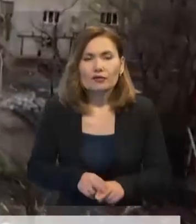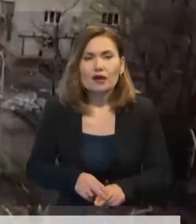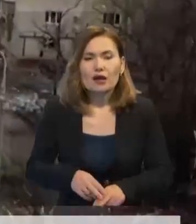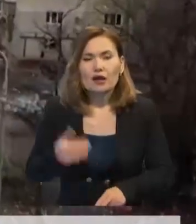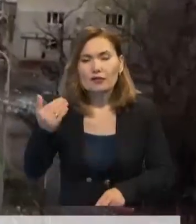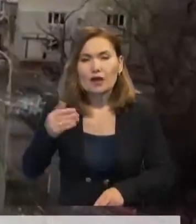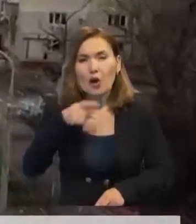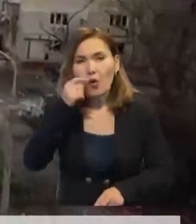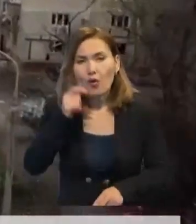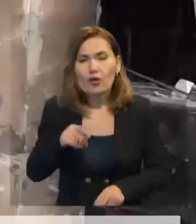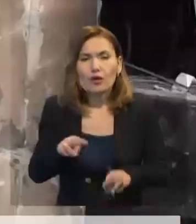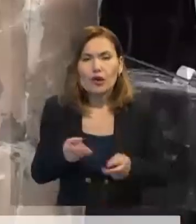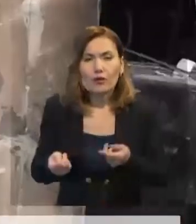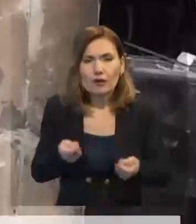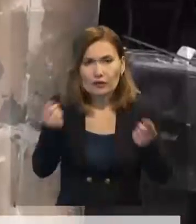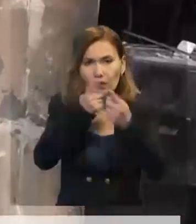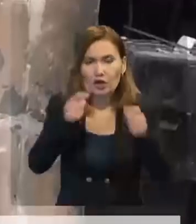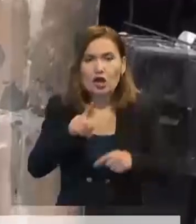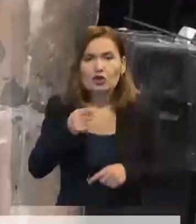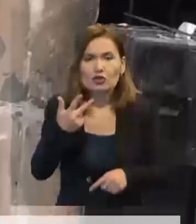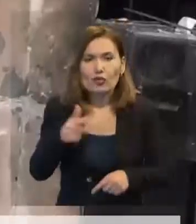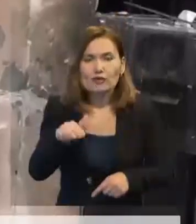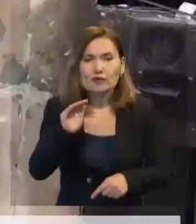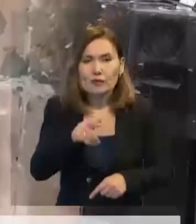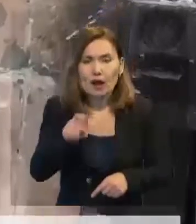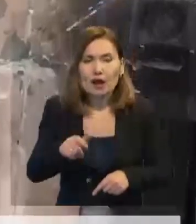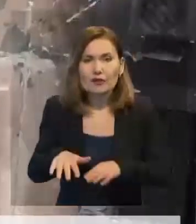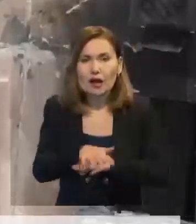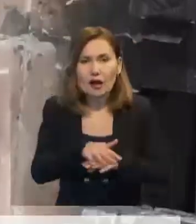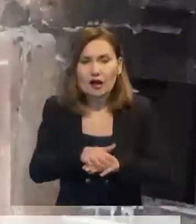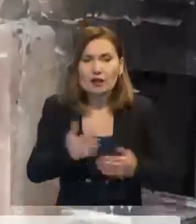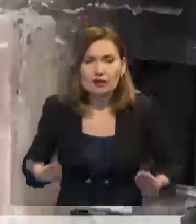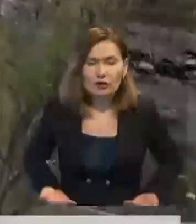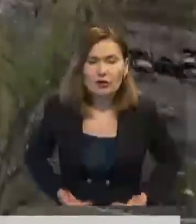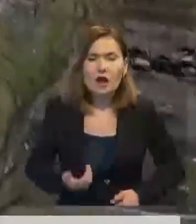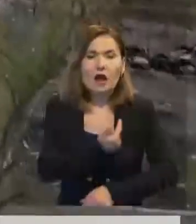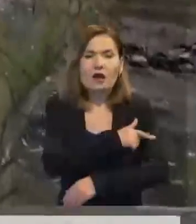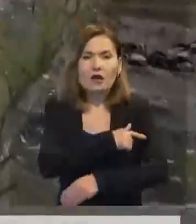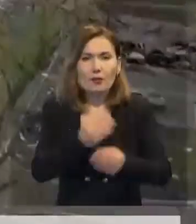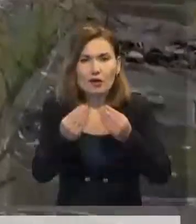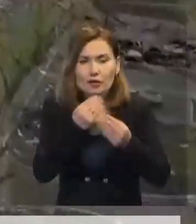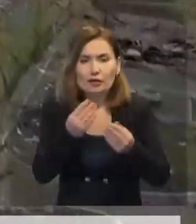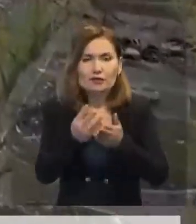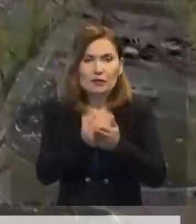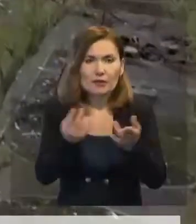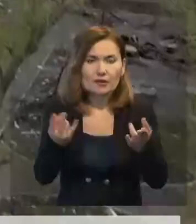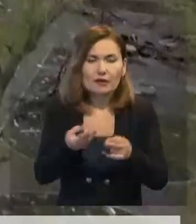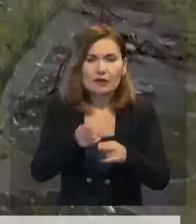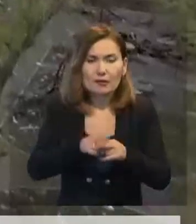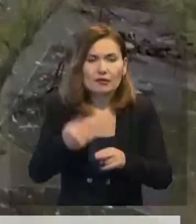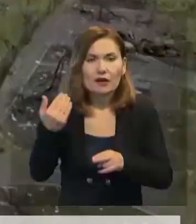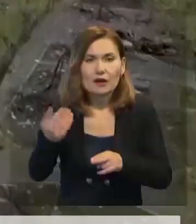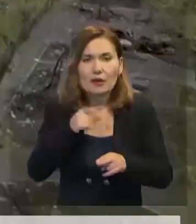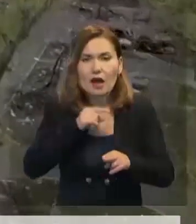қабарлауынша, қазір мұнда 130 мүнға жоқ тұрғын бар. Олар қалық қазық түлікпен медициналық көмек қажетекен айтады. Вице-премер Ирина